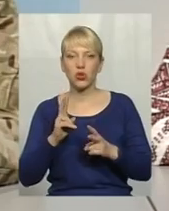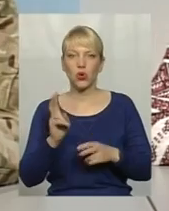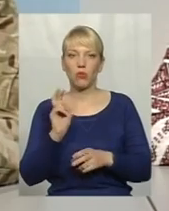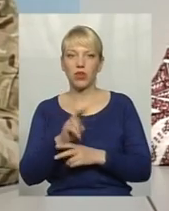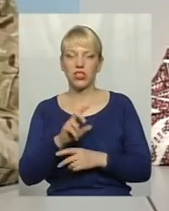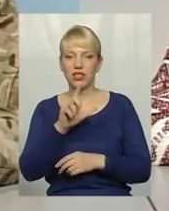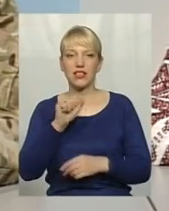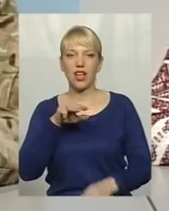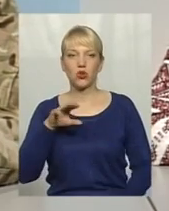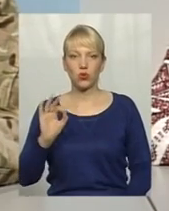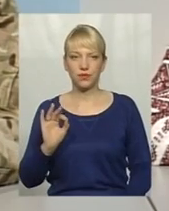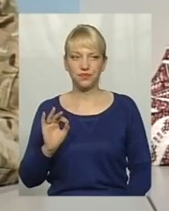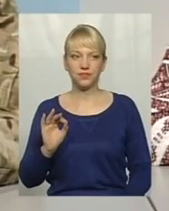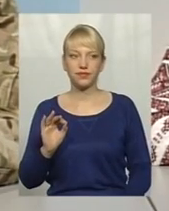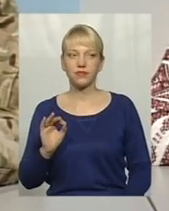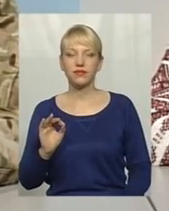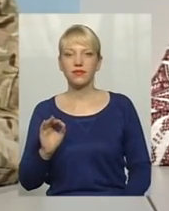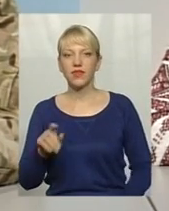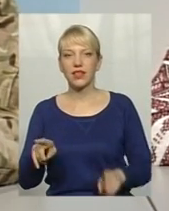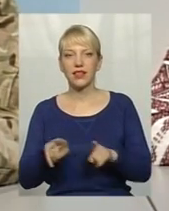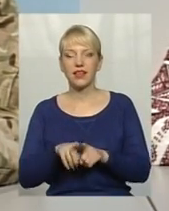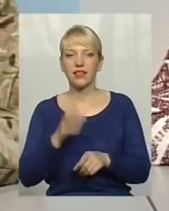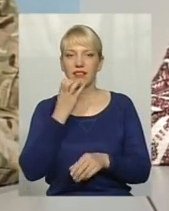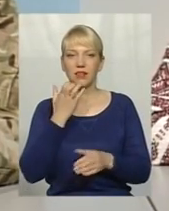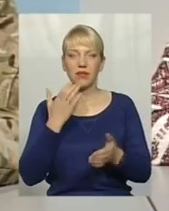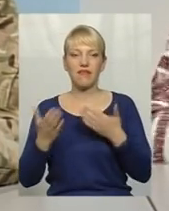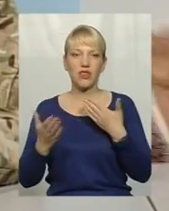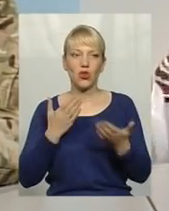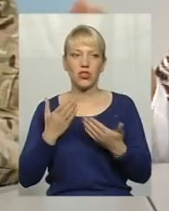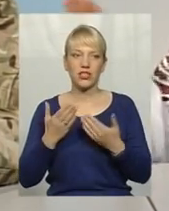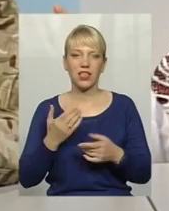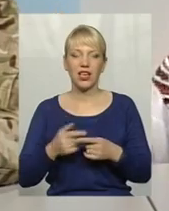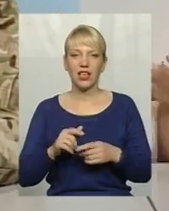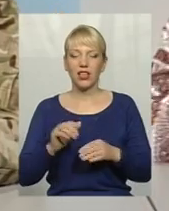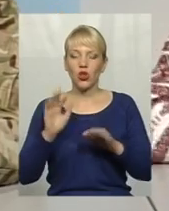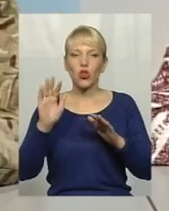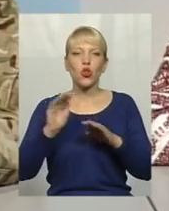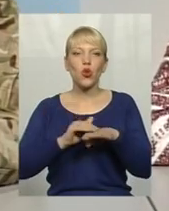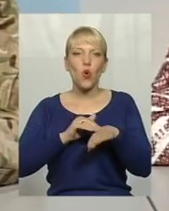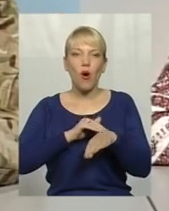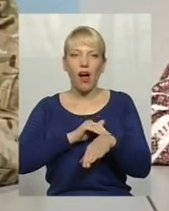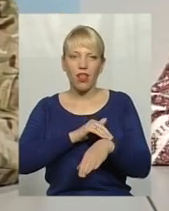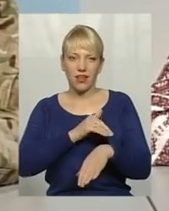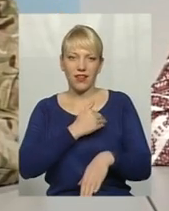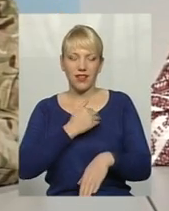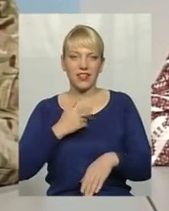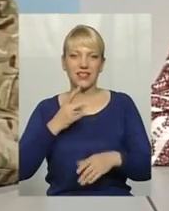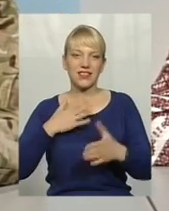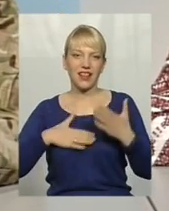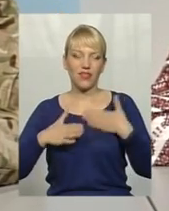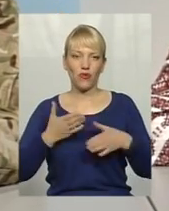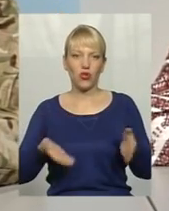із АТО, і такі теплі відносини, і чіпали, трогали, і, кажуть, дуже задоволені